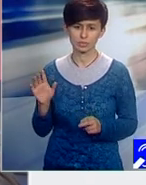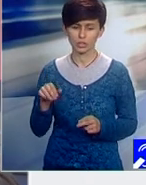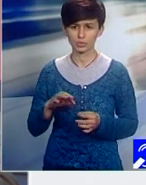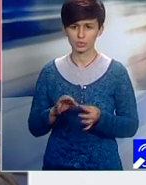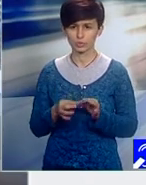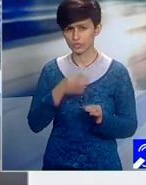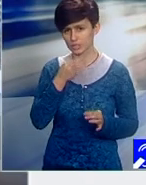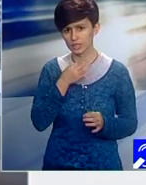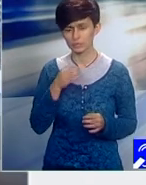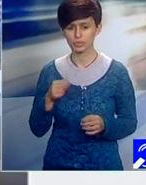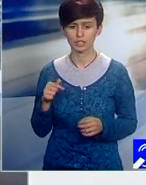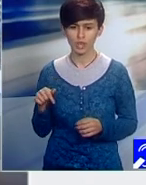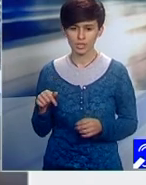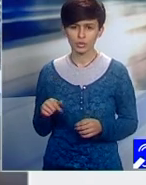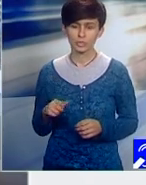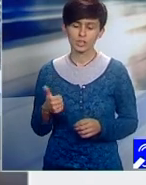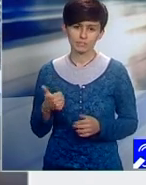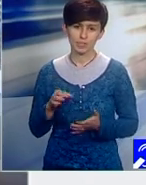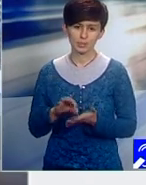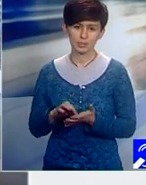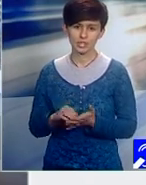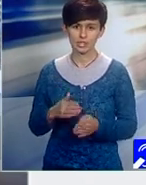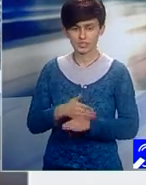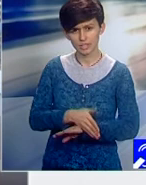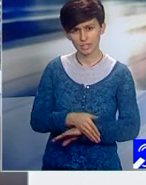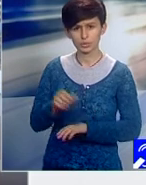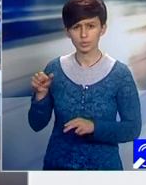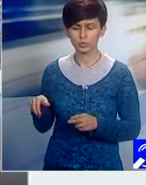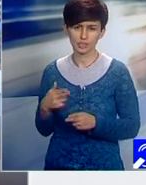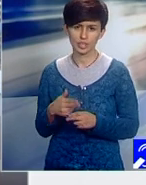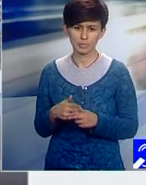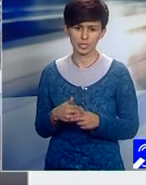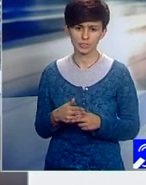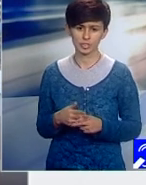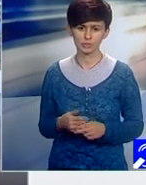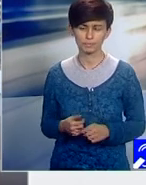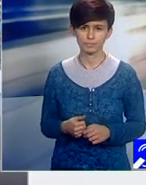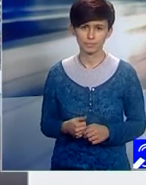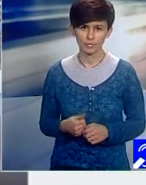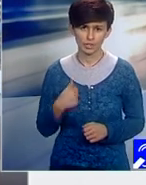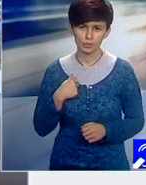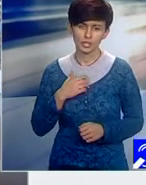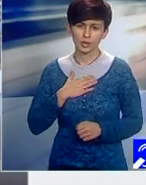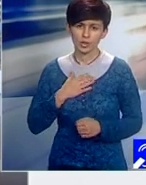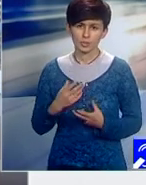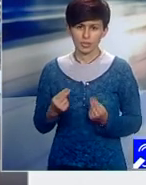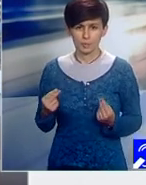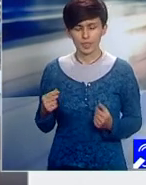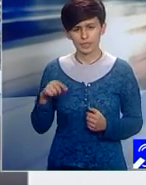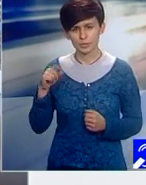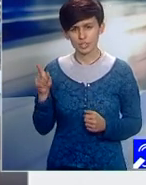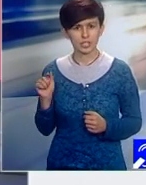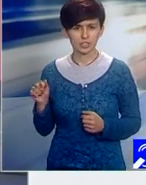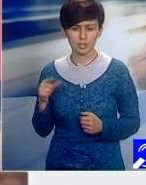Asta e ordonanța care prima dată introduce pacientul, ca să nu spunem totuși, că și eu am mari întrebări, dar sunt niște lucruri interesante,